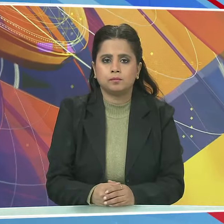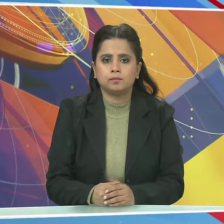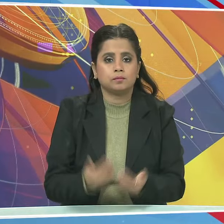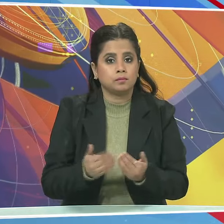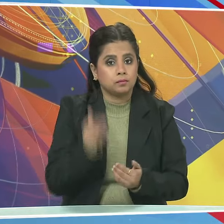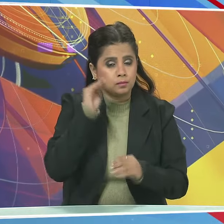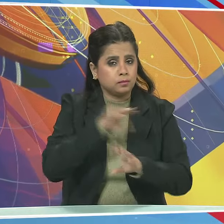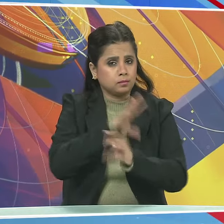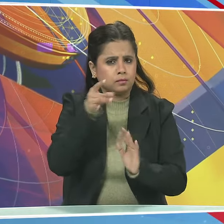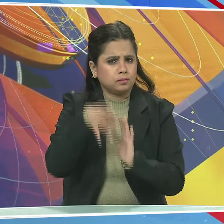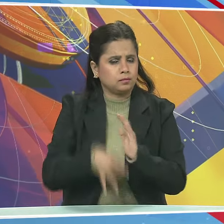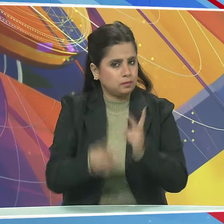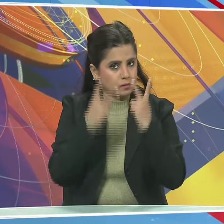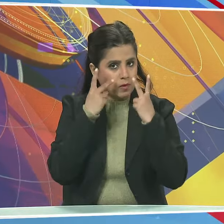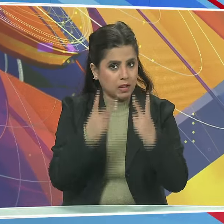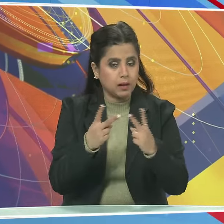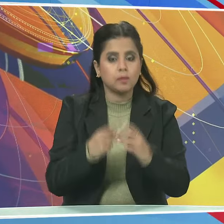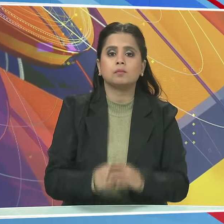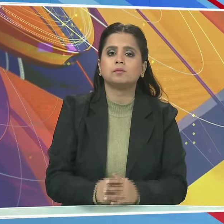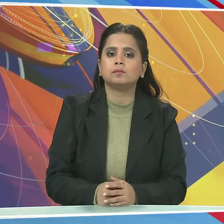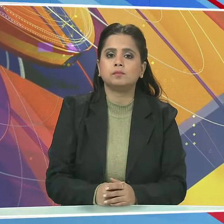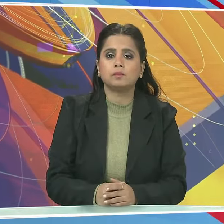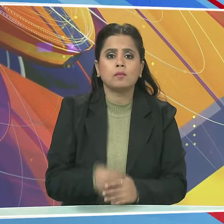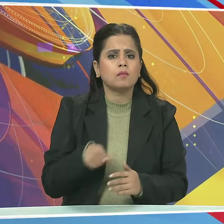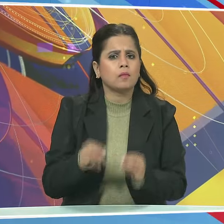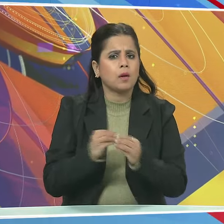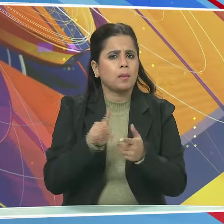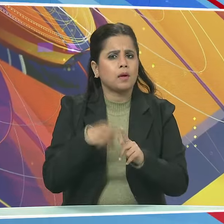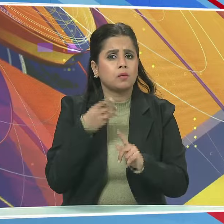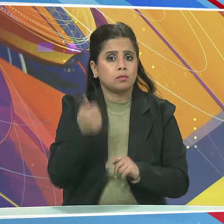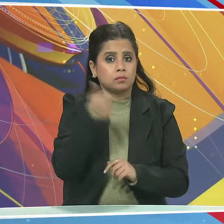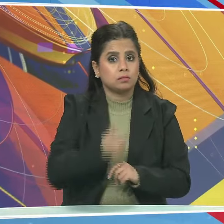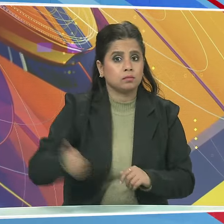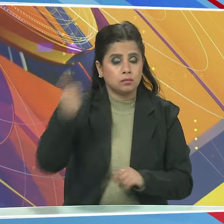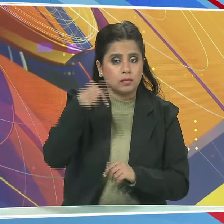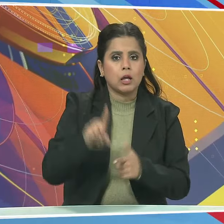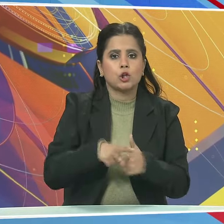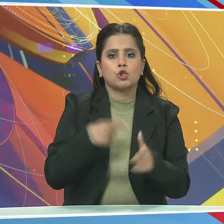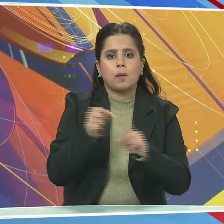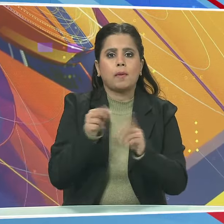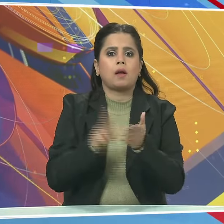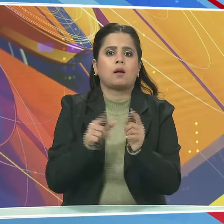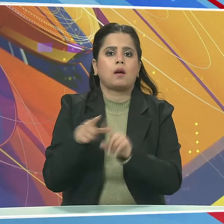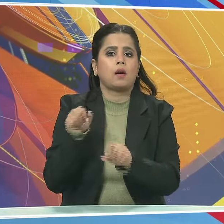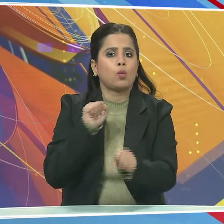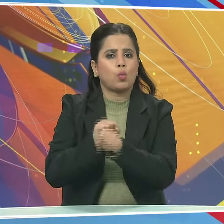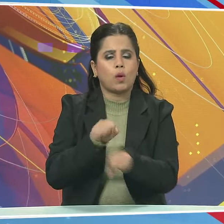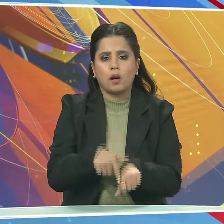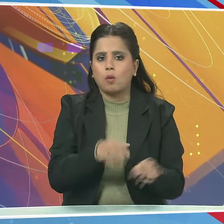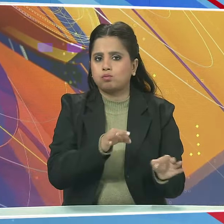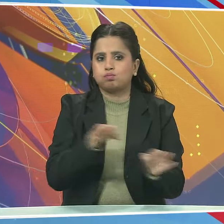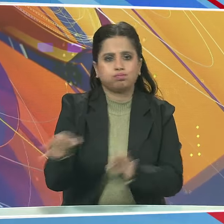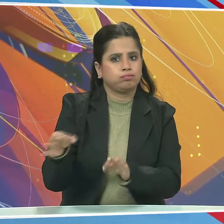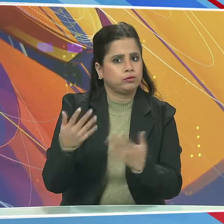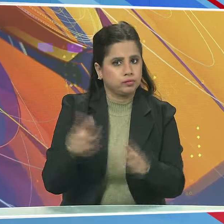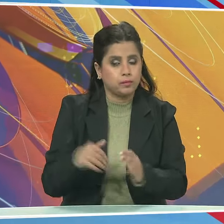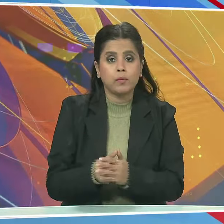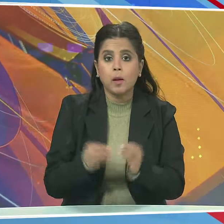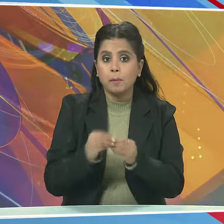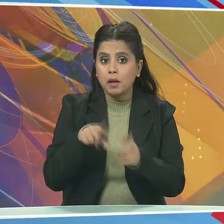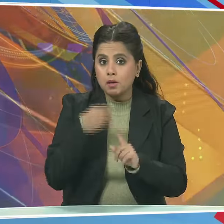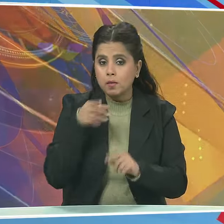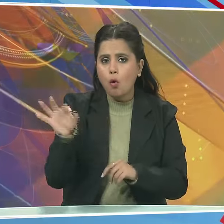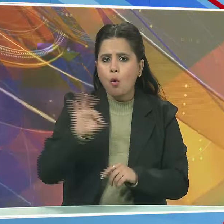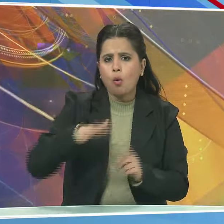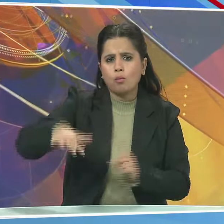खबरों को विस्तार से देखते हैं भाशपा के राष्ट्री अध्यक्ष जेपी नद्डा का कारेकाल बढ़ा दिया गया है भाशपा